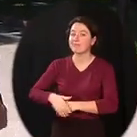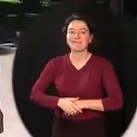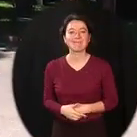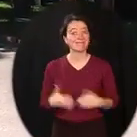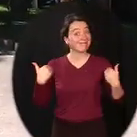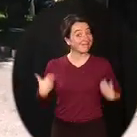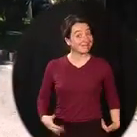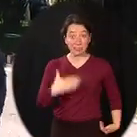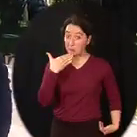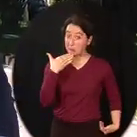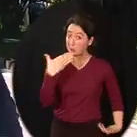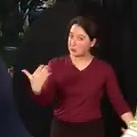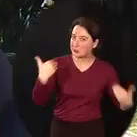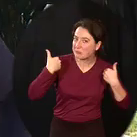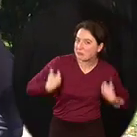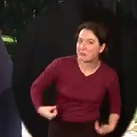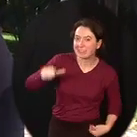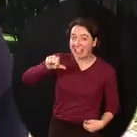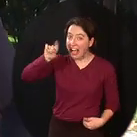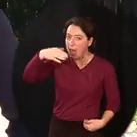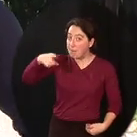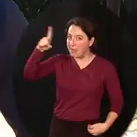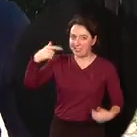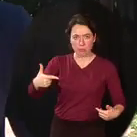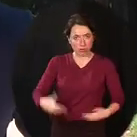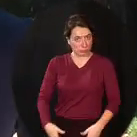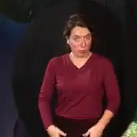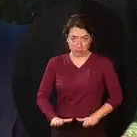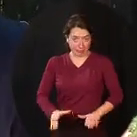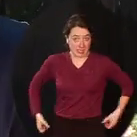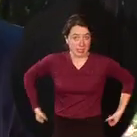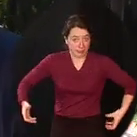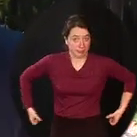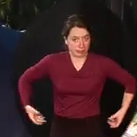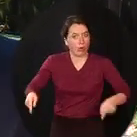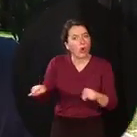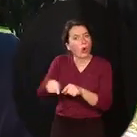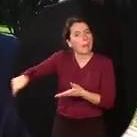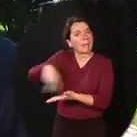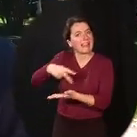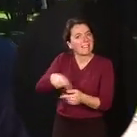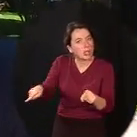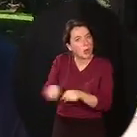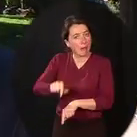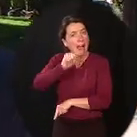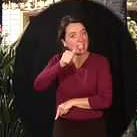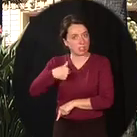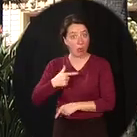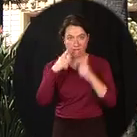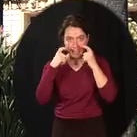Bonjour les enfants, je m'appelle Ahmed, je suis paralysé des jambes. Et comme Delphine et Aladji, je suis un piéton, très attentif et prudent.